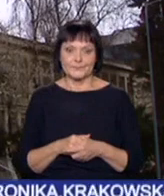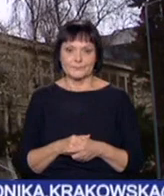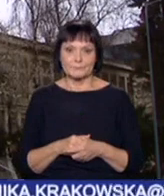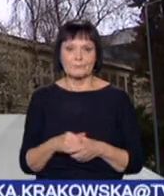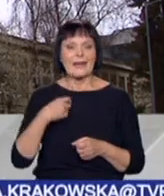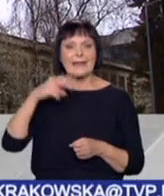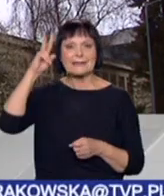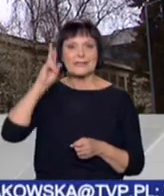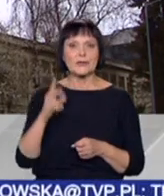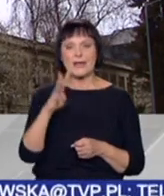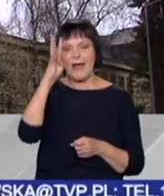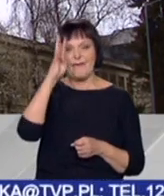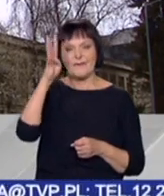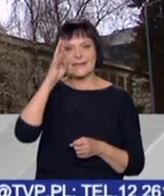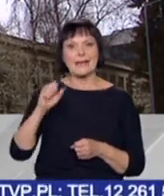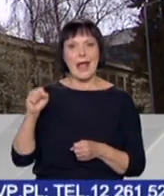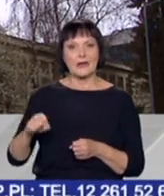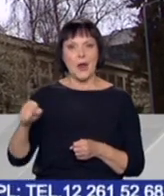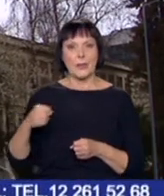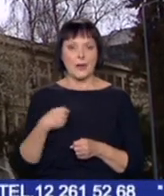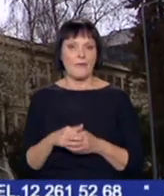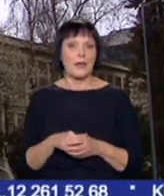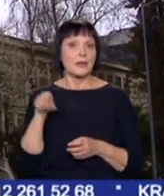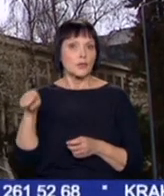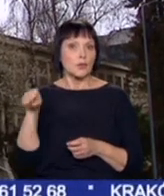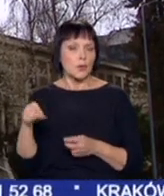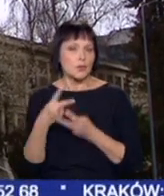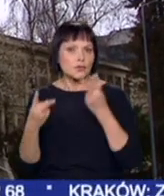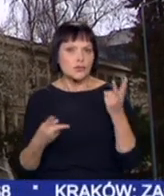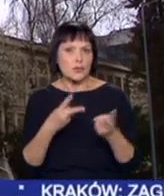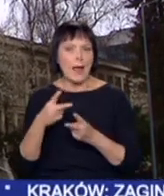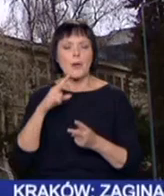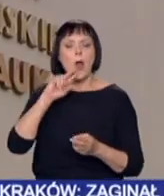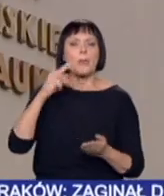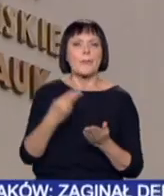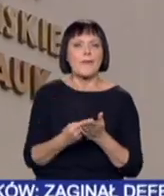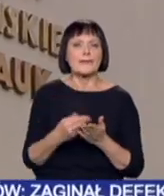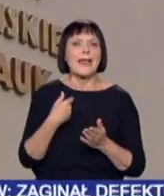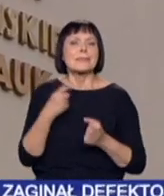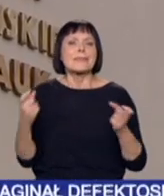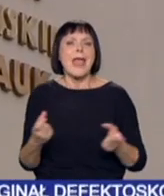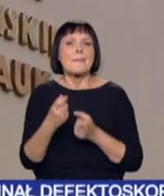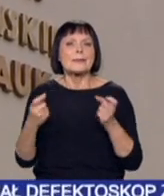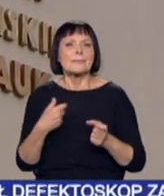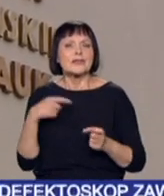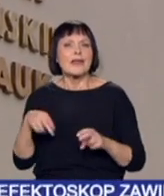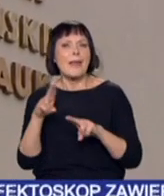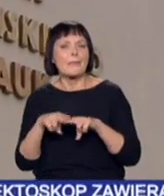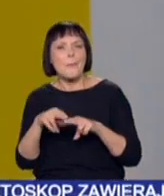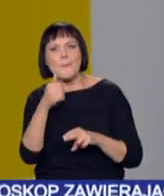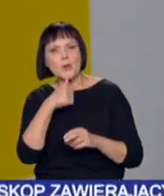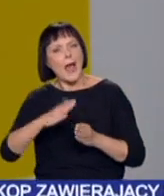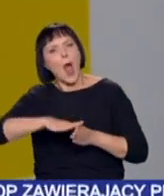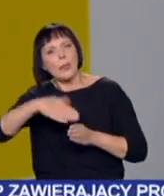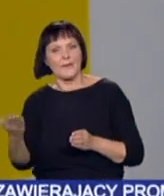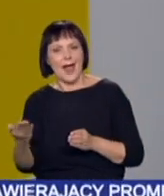Instytut Fizyki Jądrowej Polskiej Akademii Nauk w Krakowie. To tutaj szukamy odpowiedzi na pytanie, jak niebezpieczna może okazać się próba